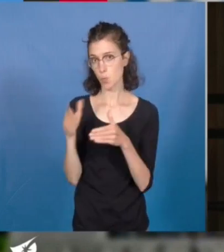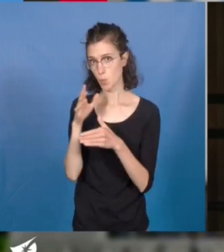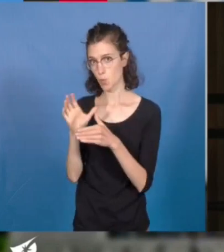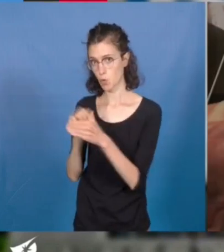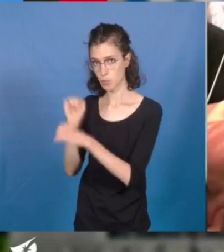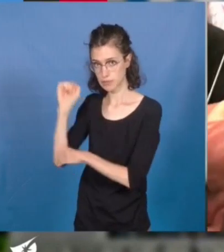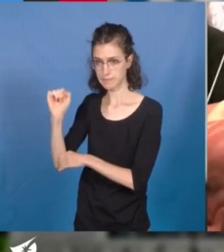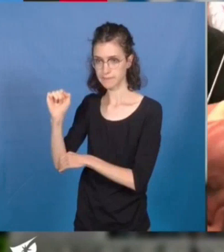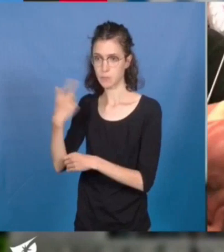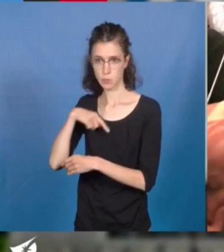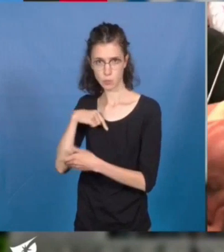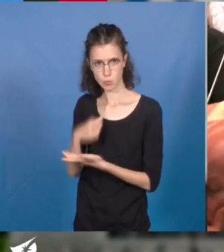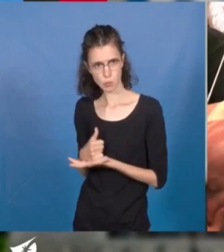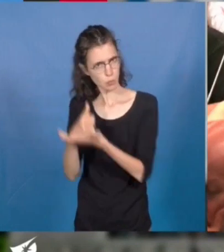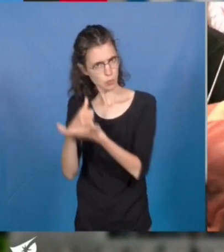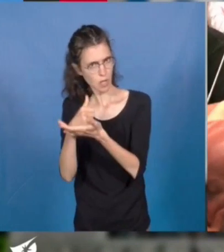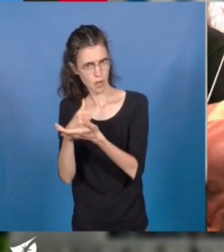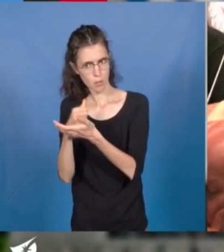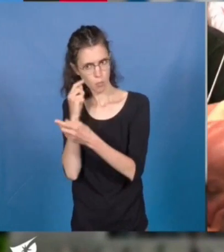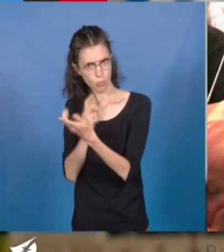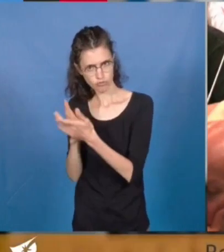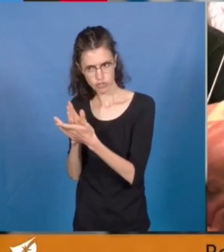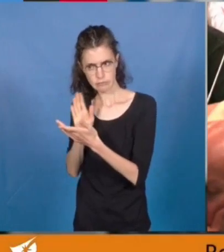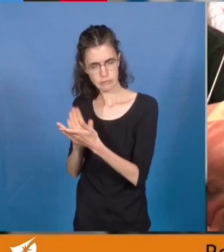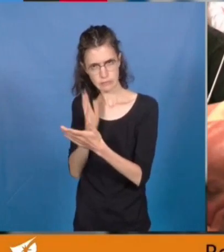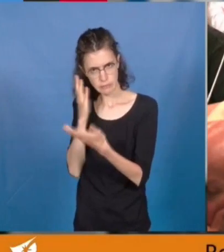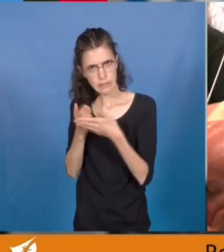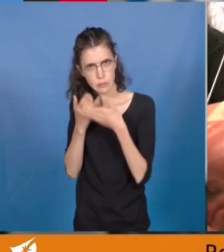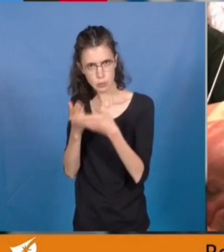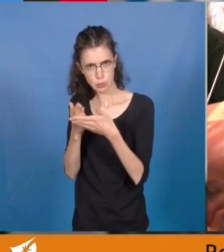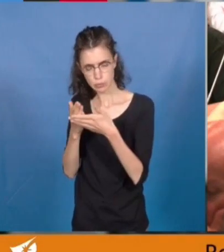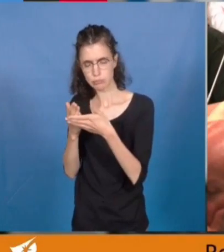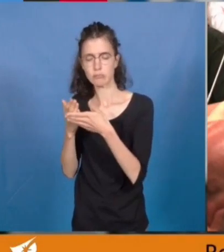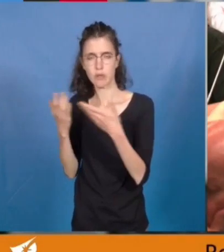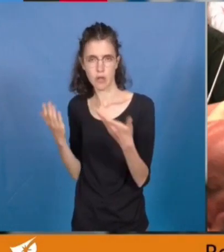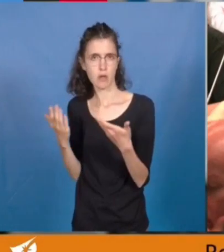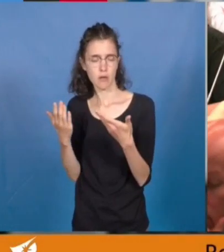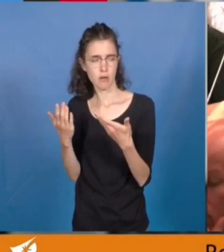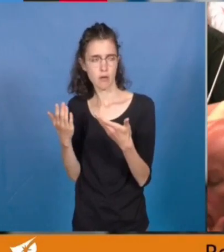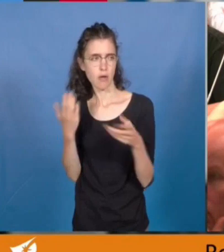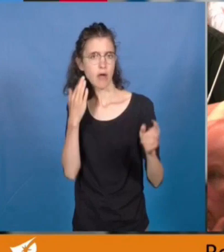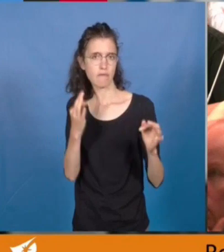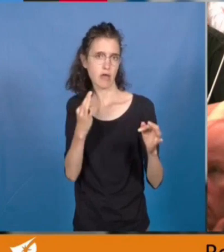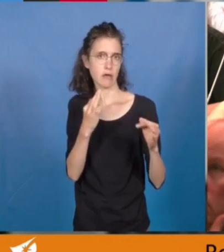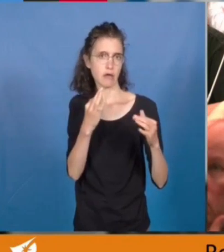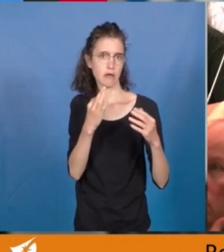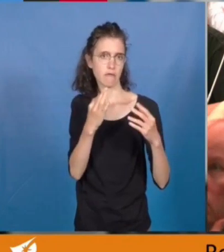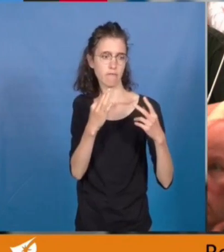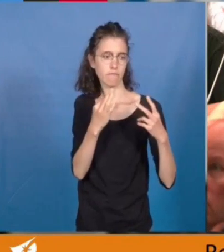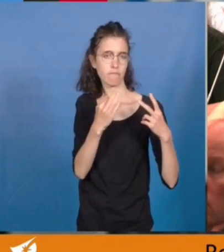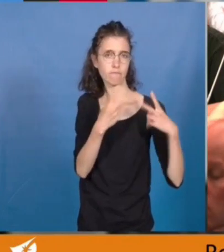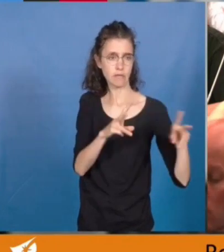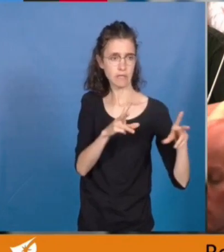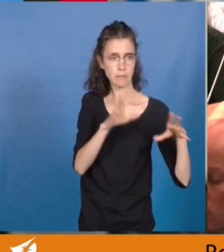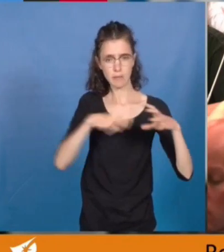global dit Loireau-Cœur qui transformera, nous l'avons déjà dit, la ville, la métropole du Bas-Chantenay jusqu'à la gare et qui